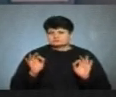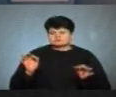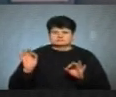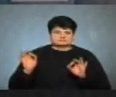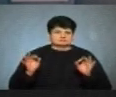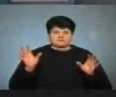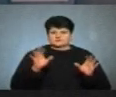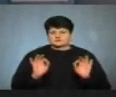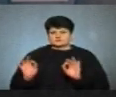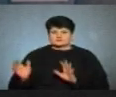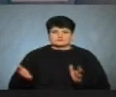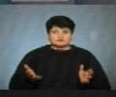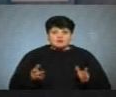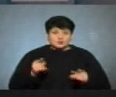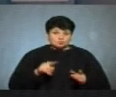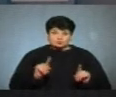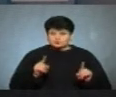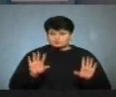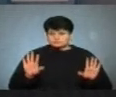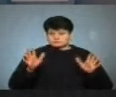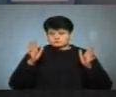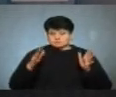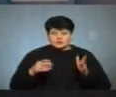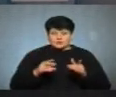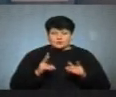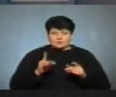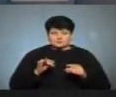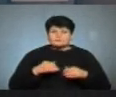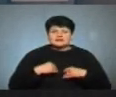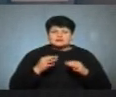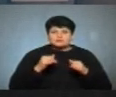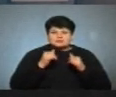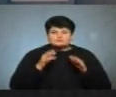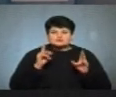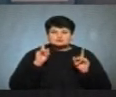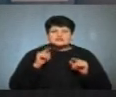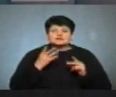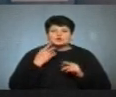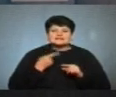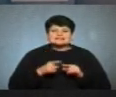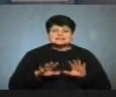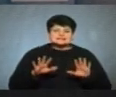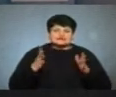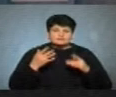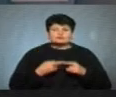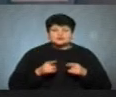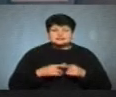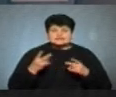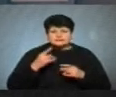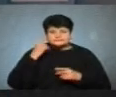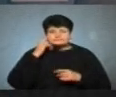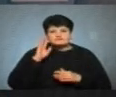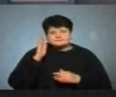електричні прилади, і все було добре, а тут чомусь воно взяло і коротнуло. Ми ніколи не можемо знати, коли це станеться. Тому про це треба дбати